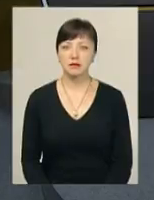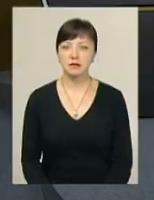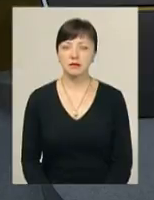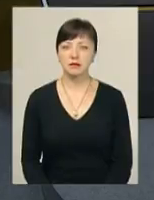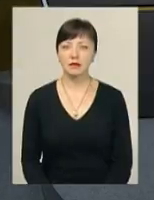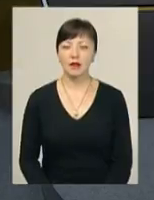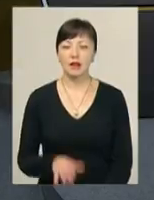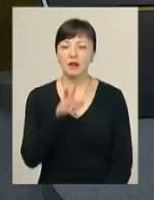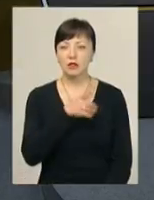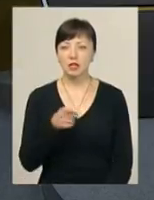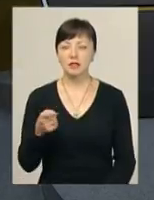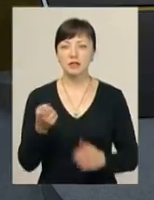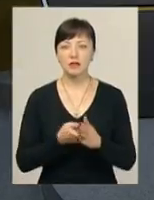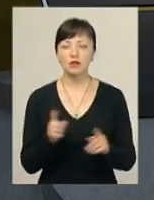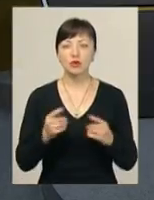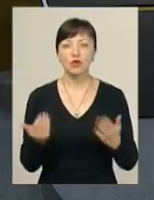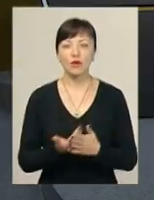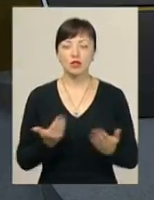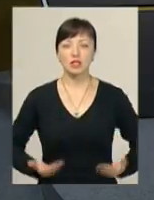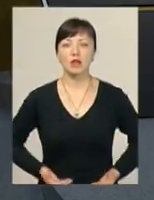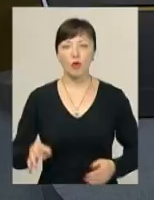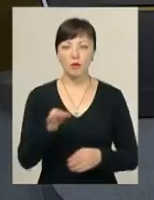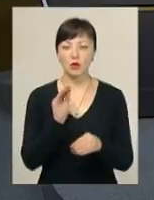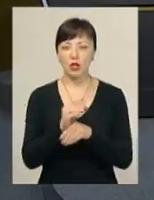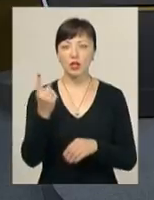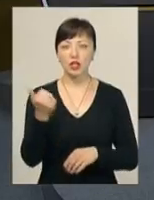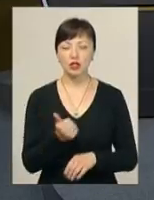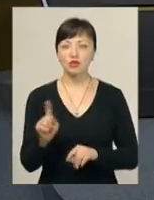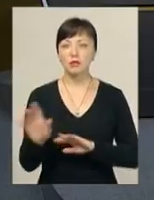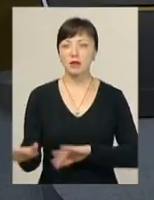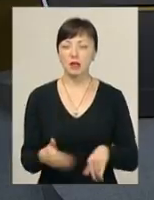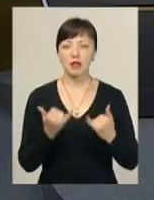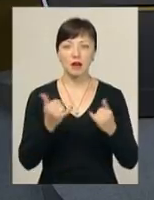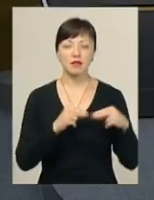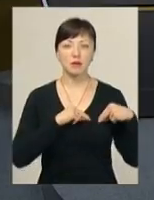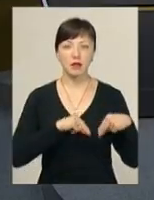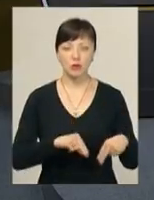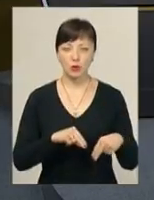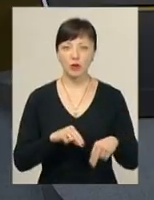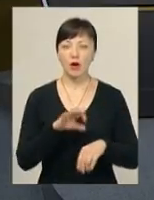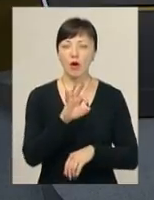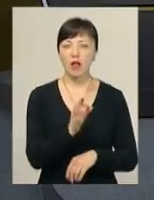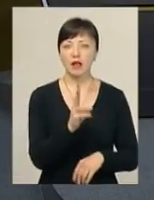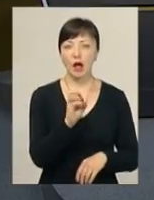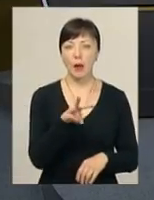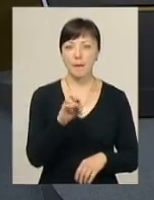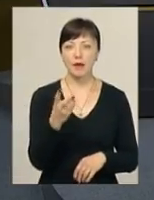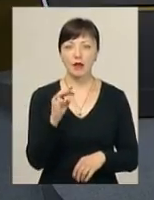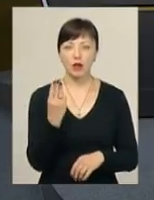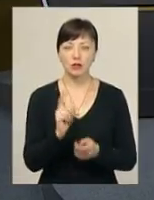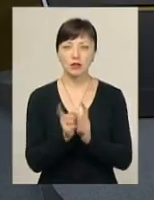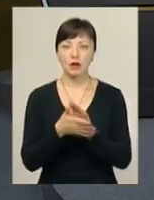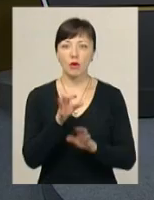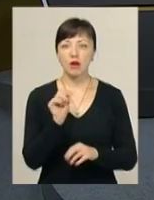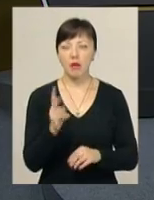Час дізнаватись, що нового до життя Хмельниччини додав тиждень, що минає. У студії вас про це поінформують Олена Кам'яняш і Ольга Рибак.